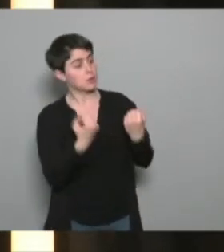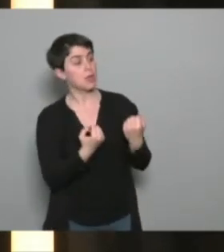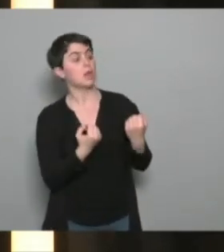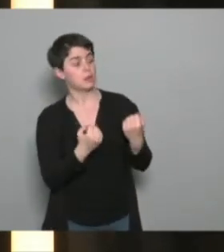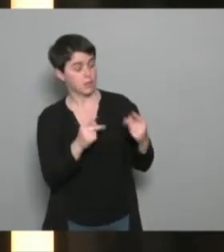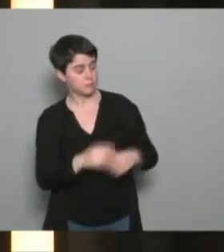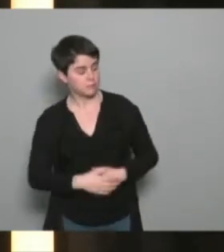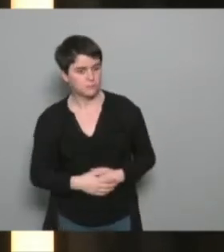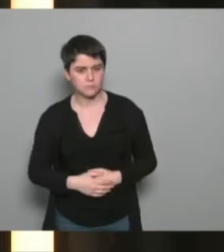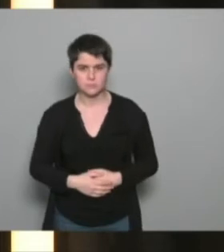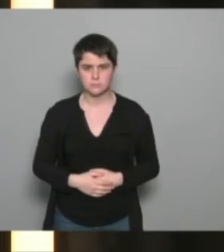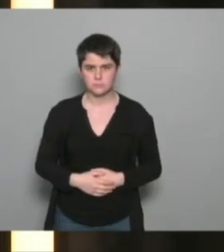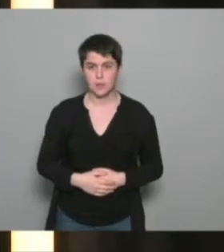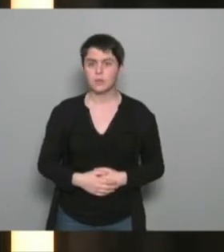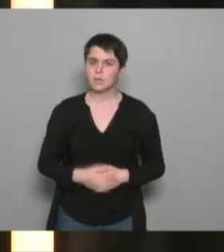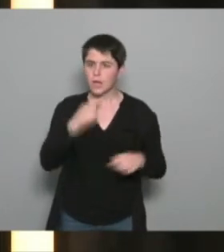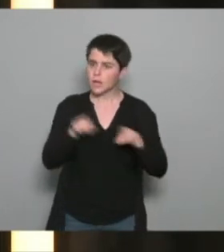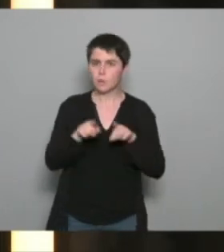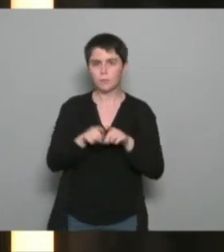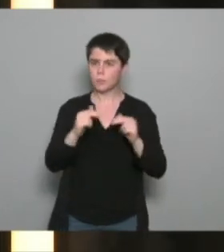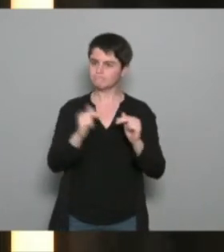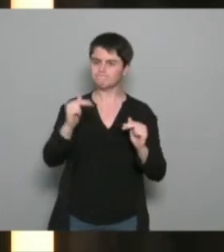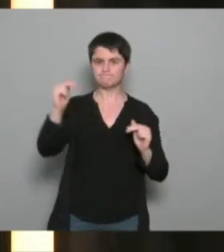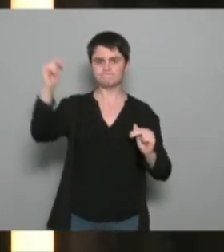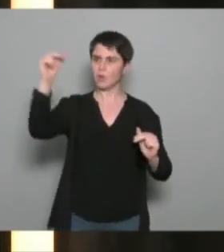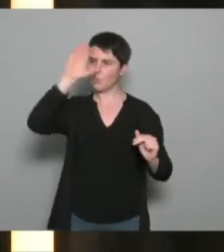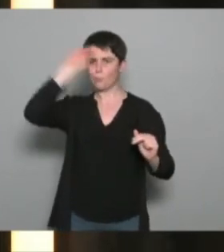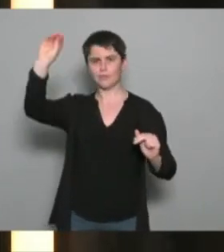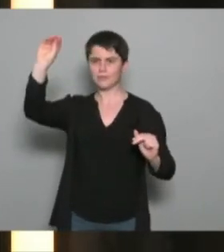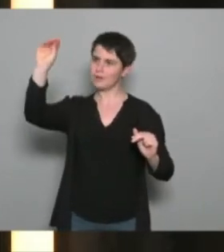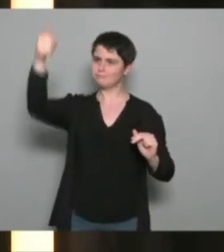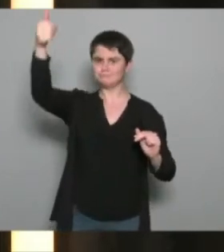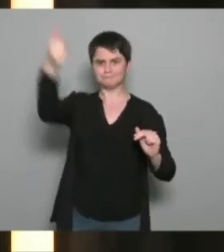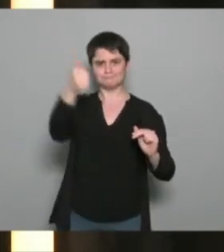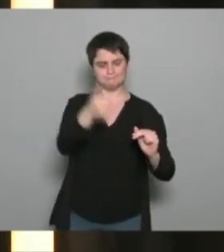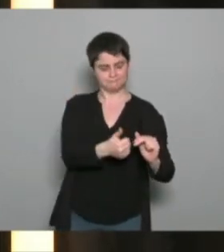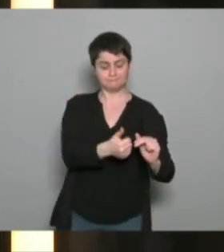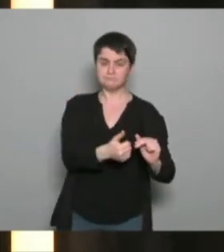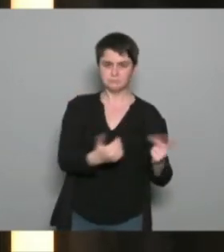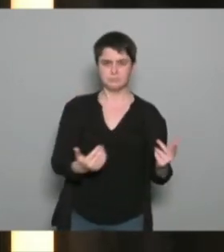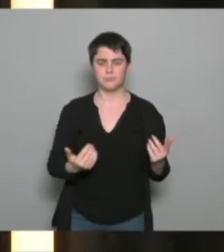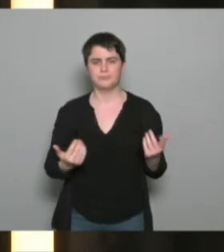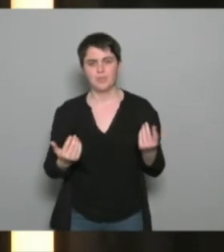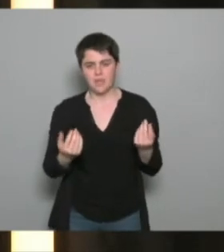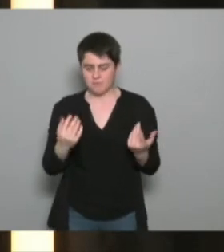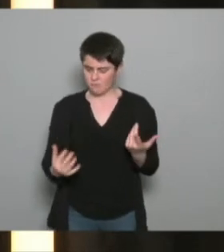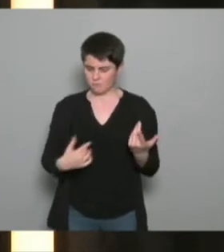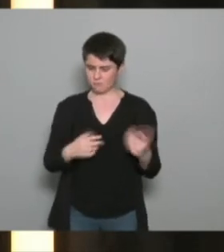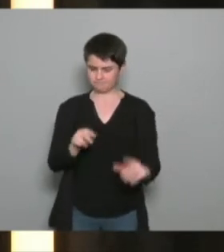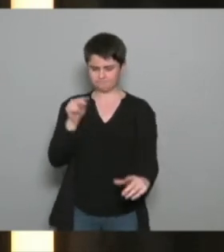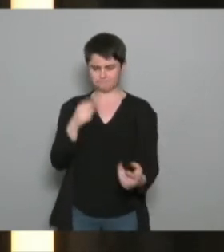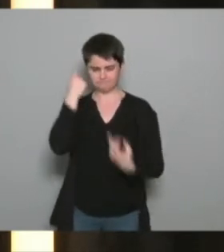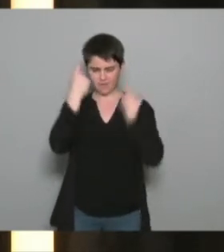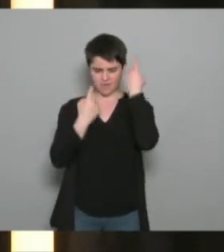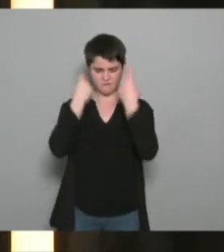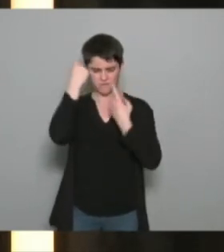mais voilà donc il y déjà une hiérarchisation qui se fait après je pense que quand on a réfléchi à tout ça il y a quelque chose